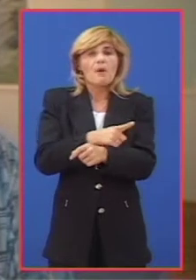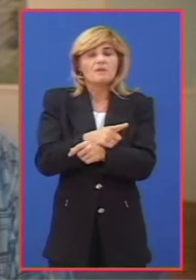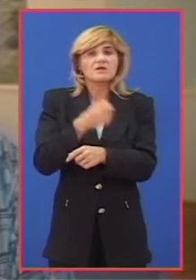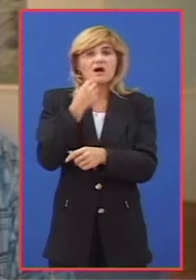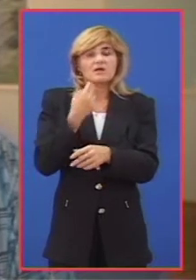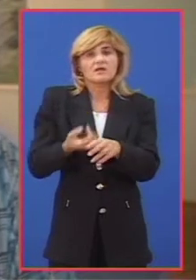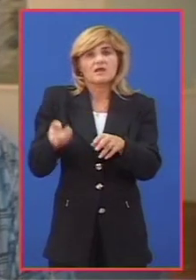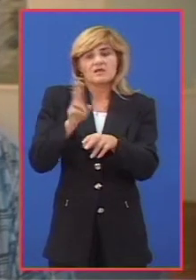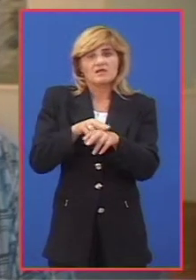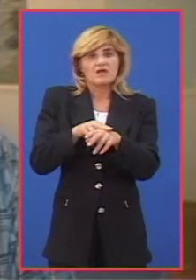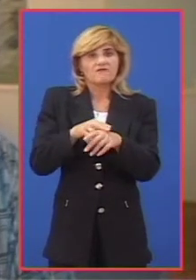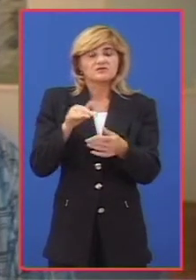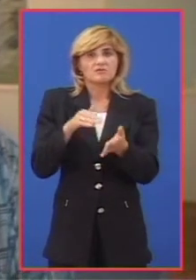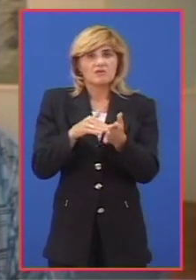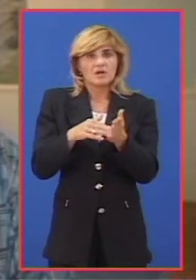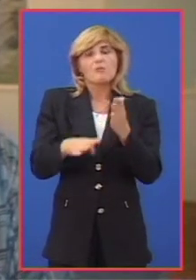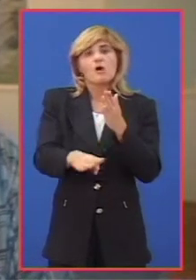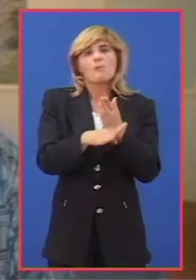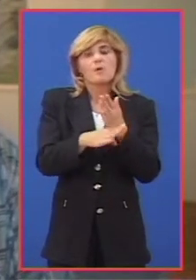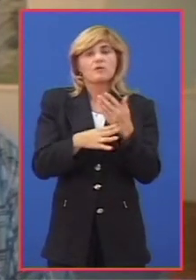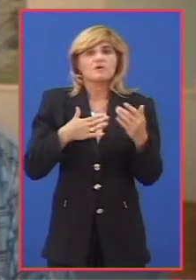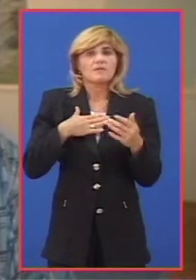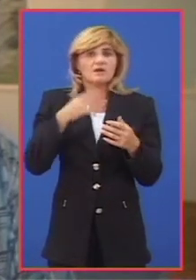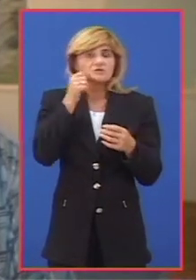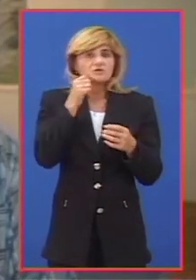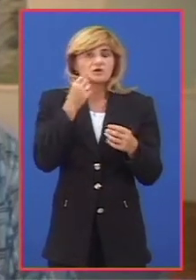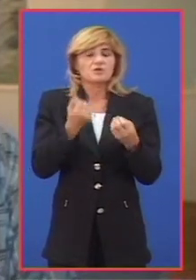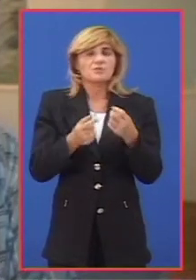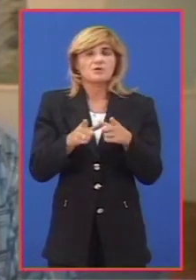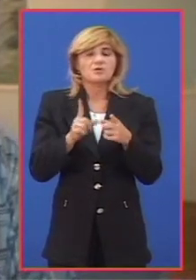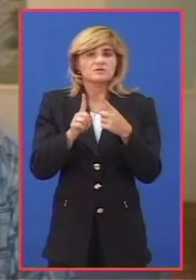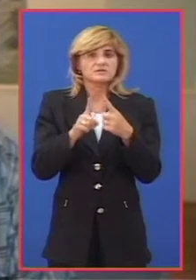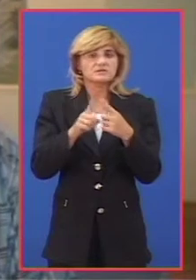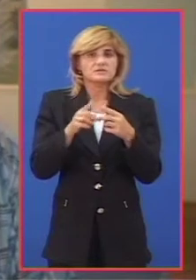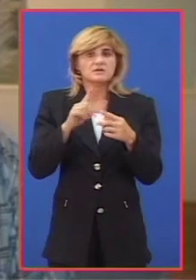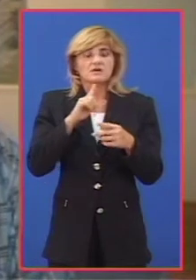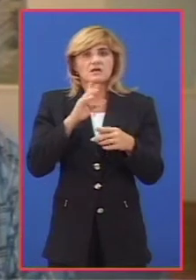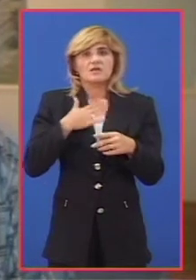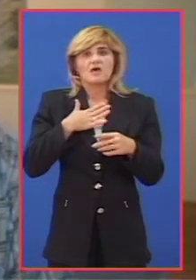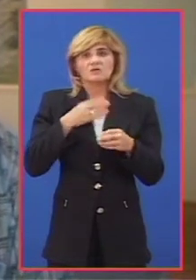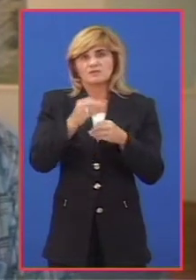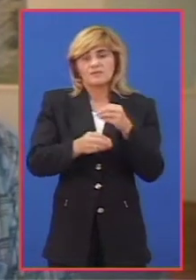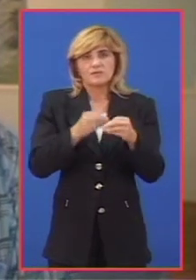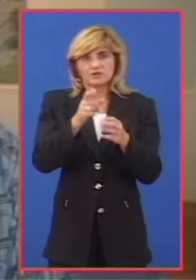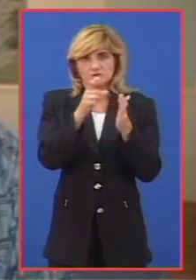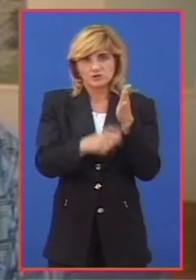je najbitnije da pomognemo našem sugrađaninu i našem prijataju, rođaku, članu porodice